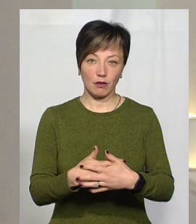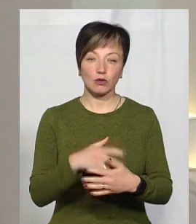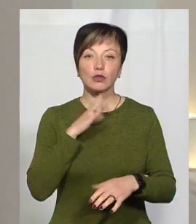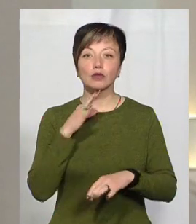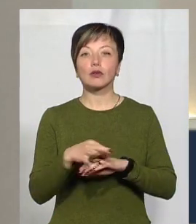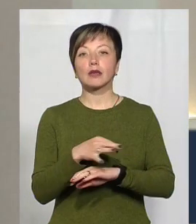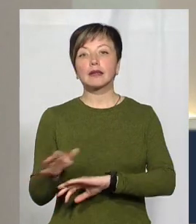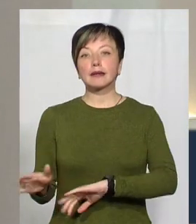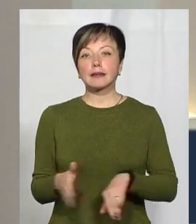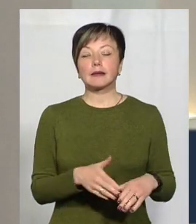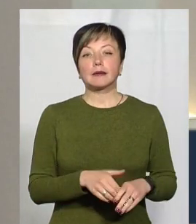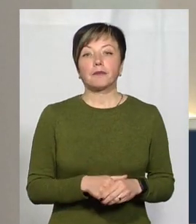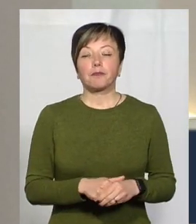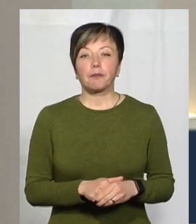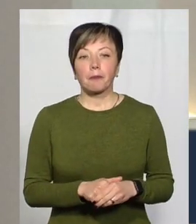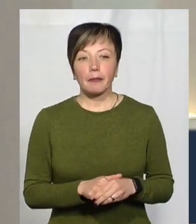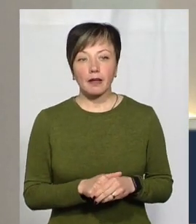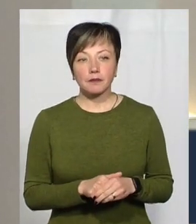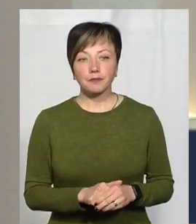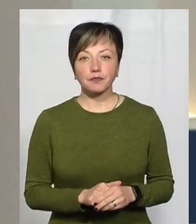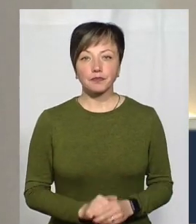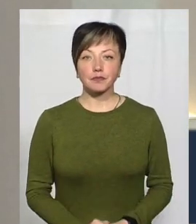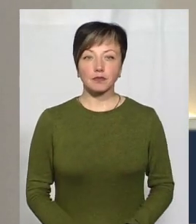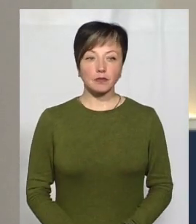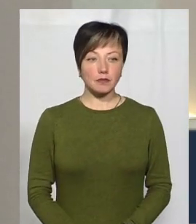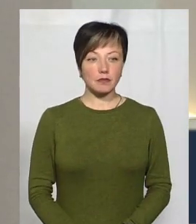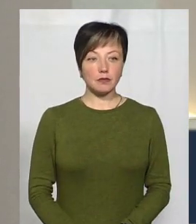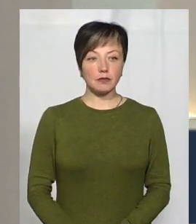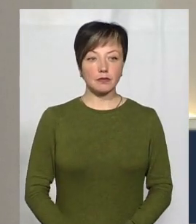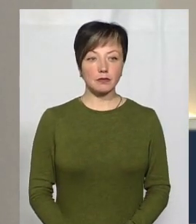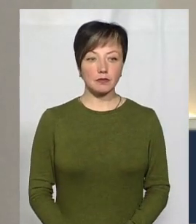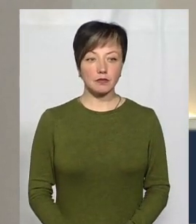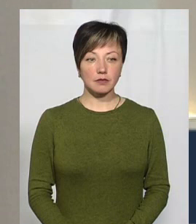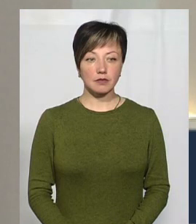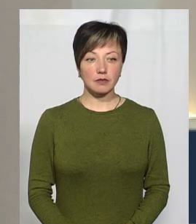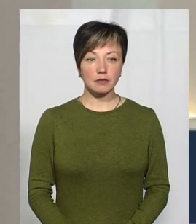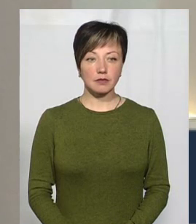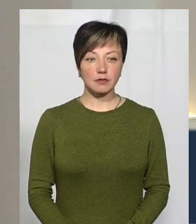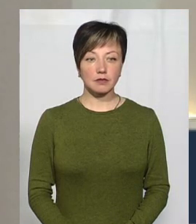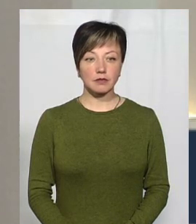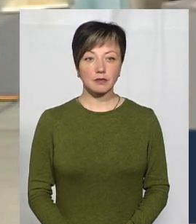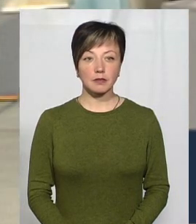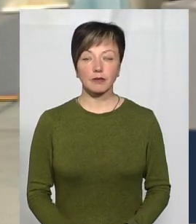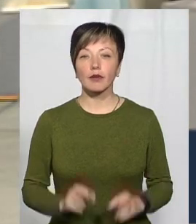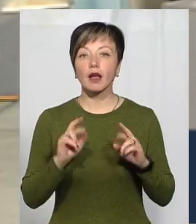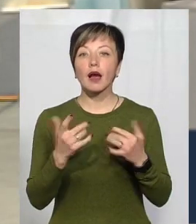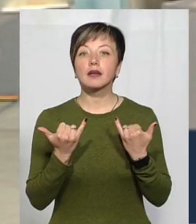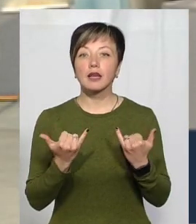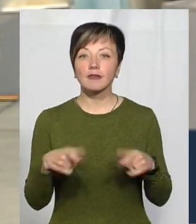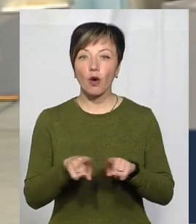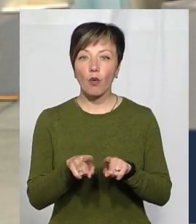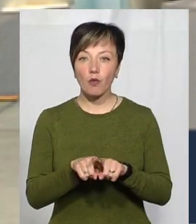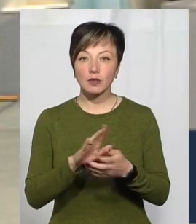на такі емоції. Як зараз в такому стані вагітності,